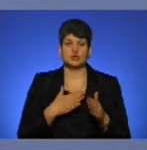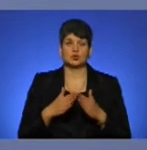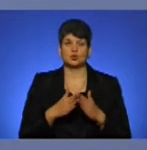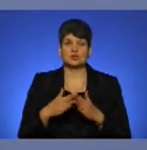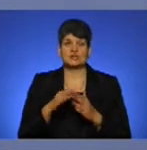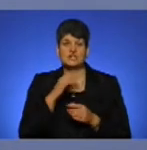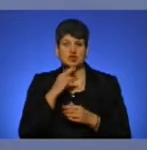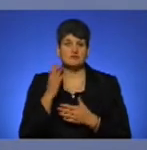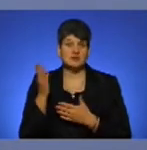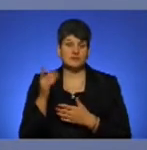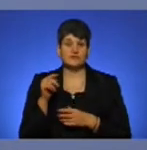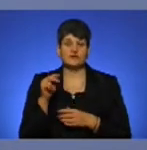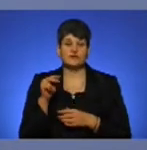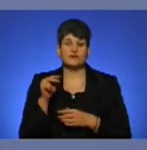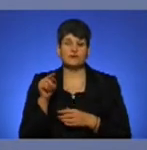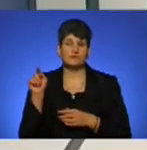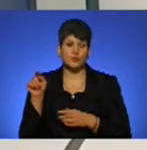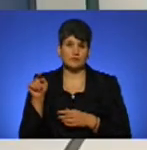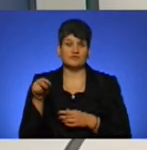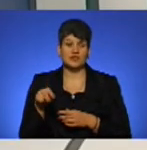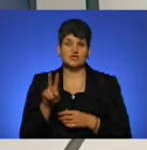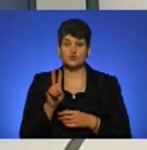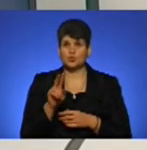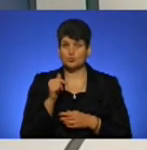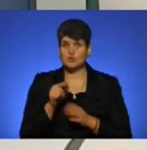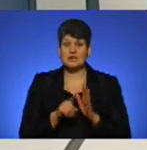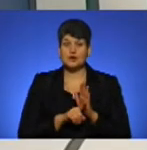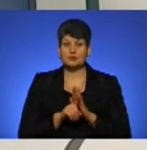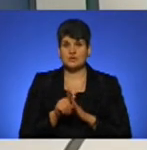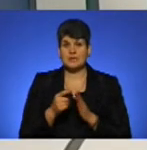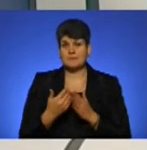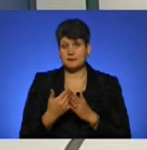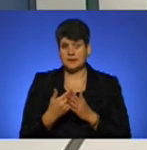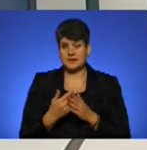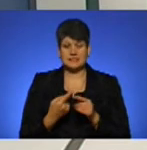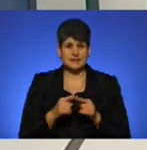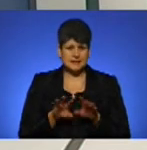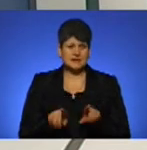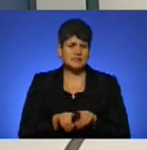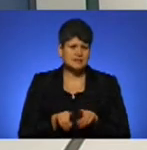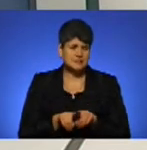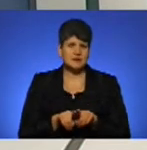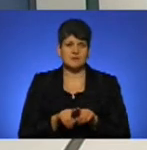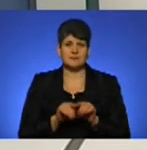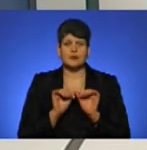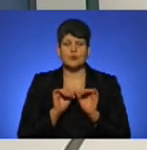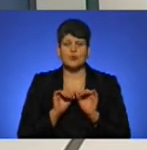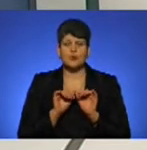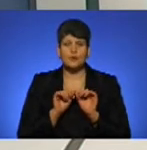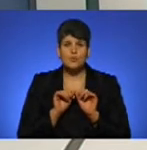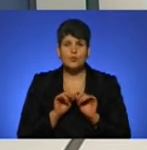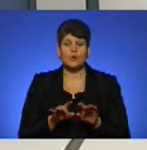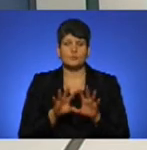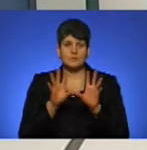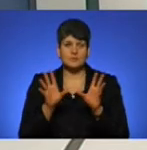чернівців, вони в 2002 році розпочали приблизно цей самий комплекс заходів, що ми зараз розпочали в